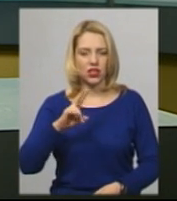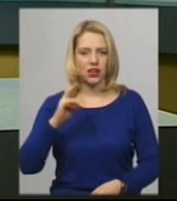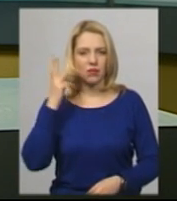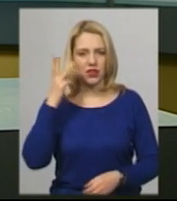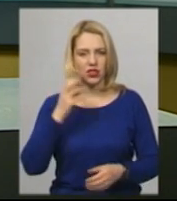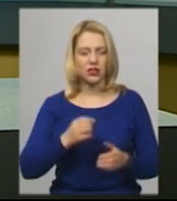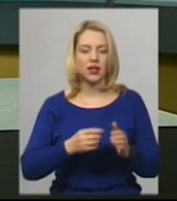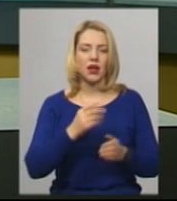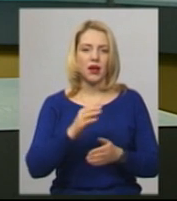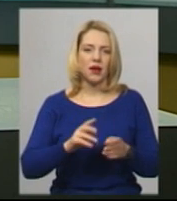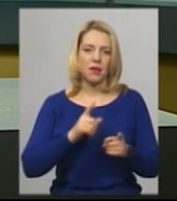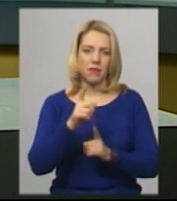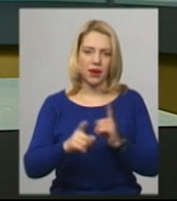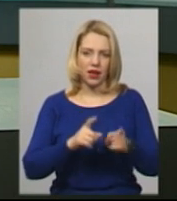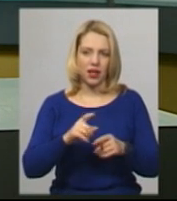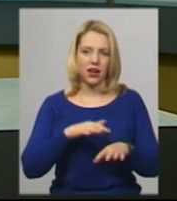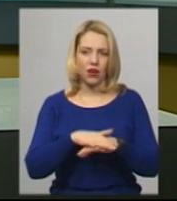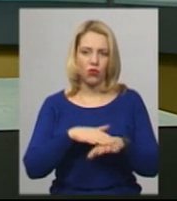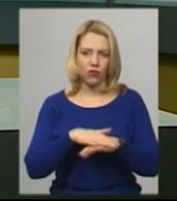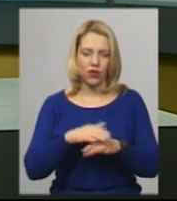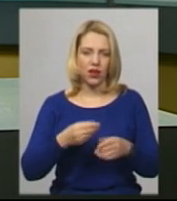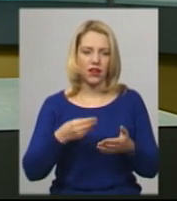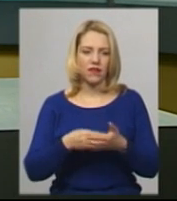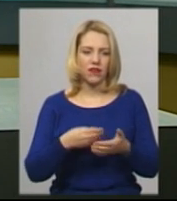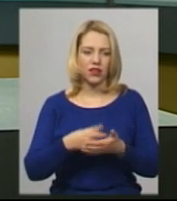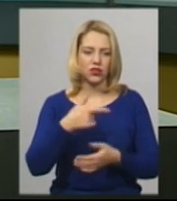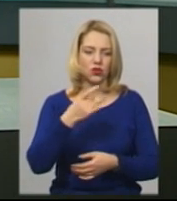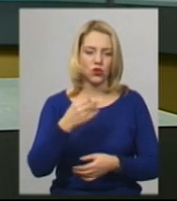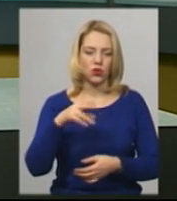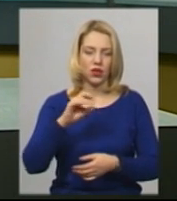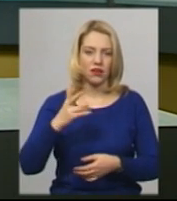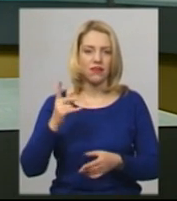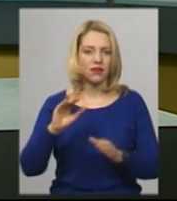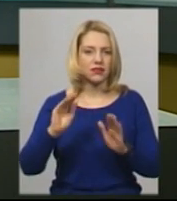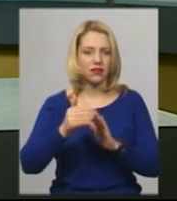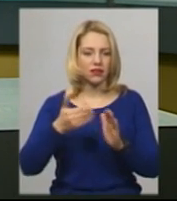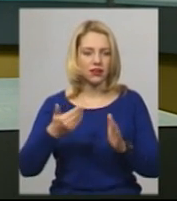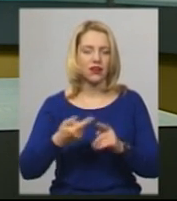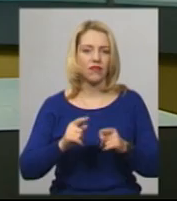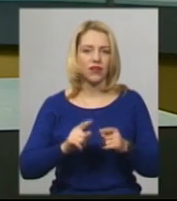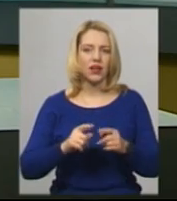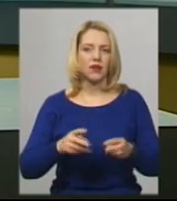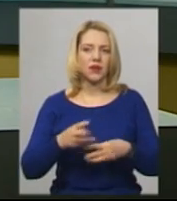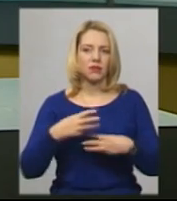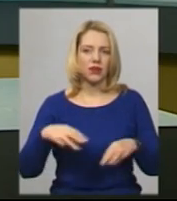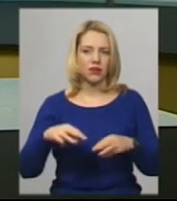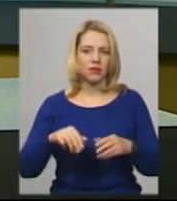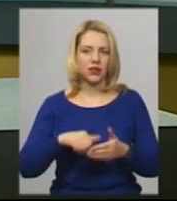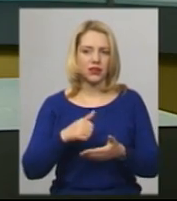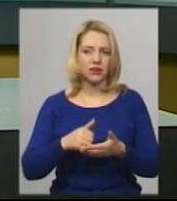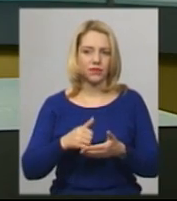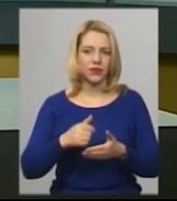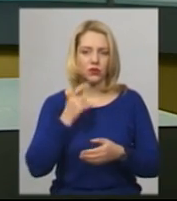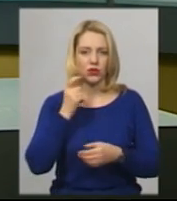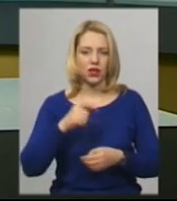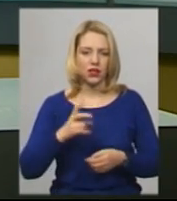вартість тепла та гарячої води спожитих у грудні, як закликав уряд країни. Яку економію побачили хмельничани у рахунках – у нашому